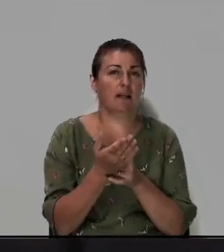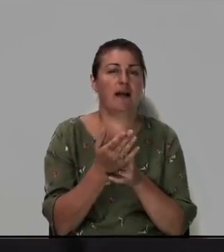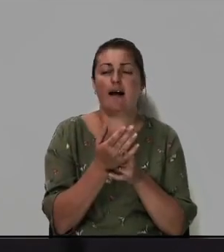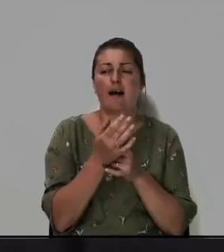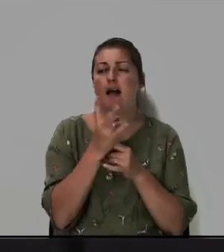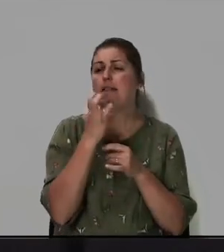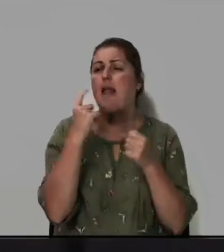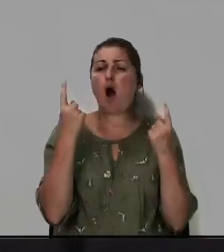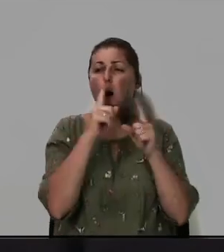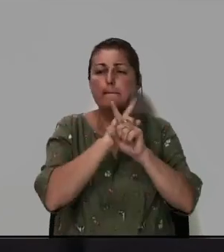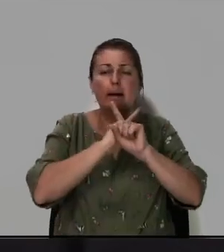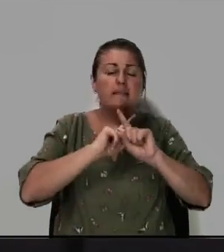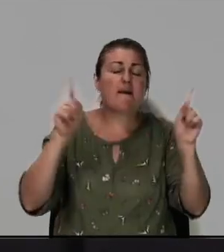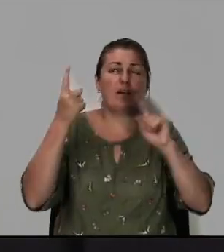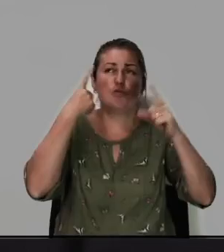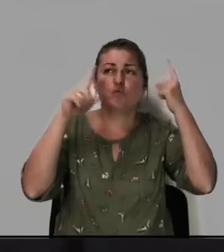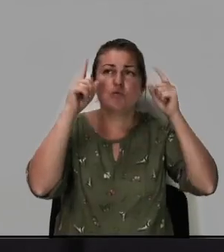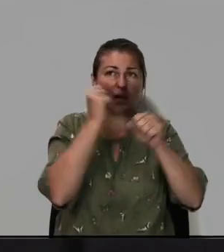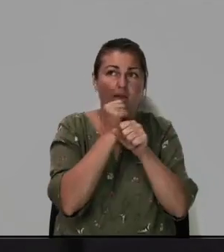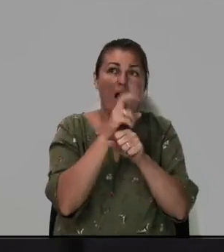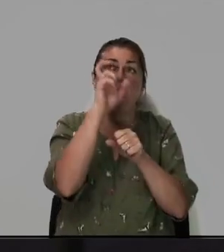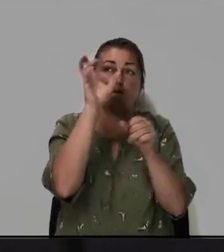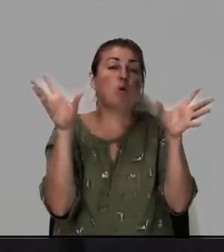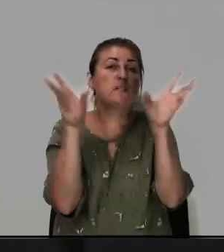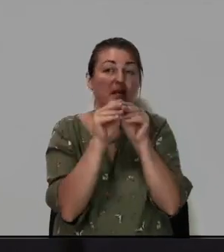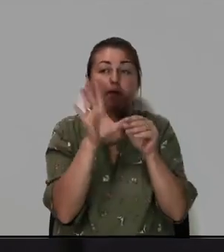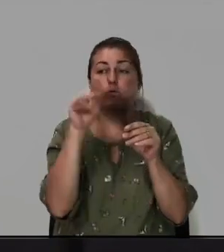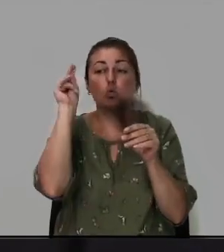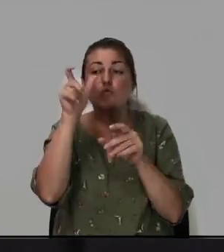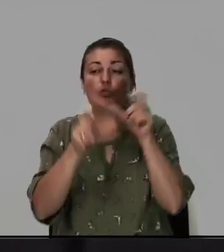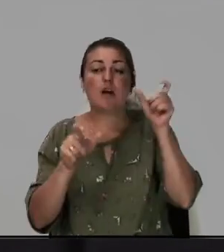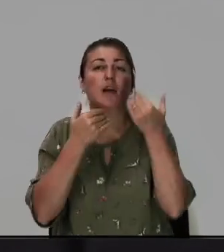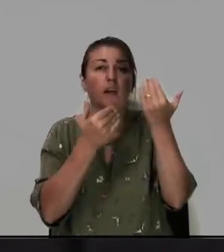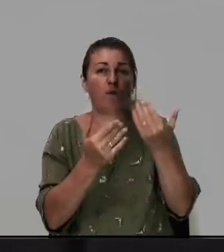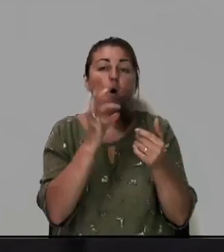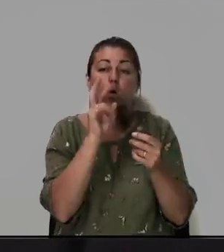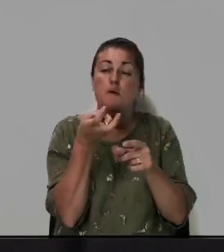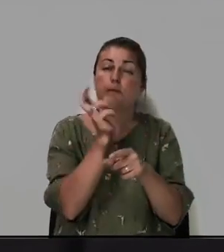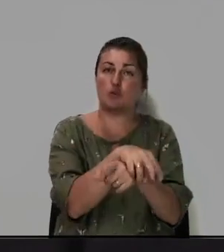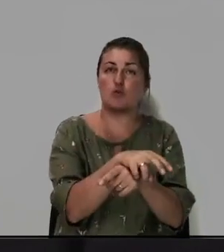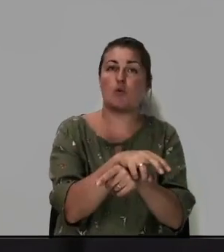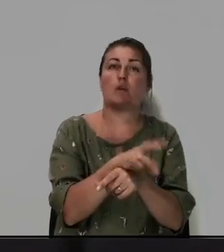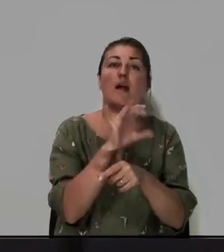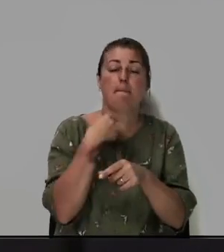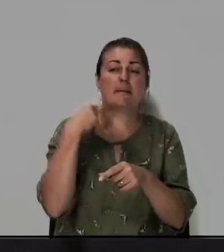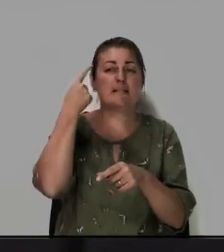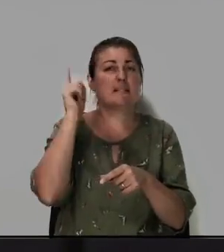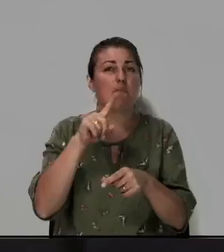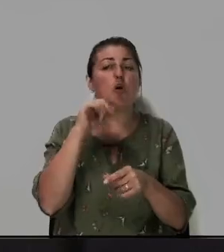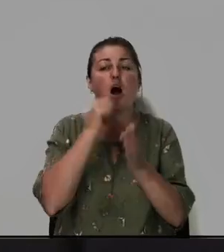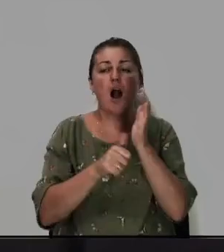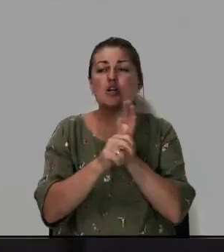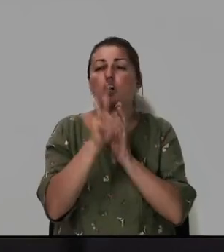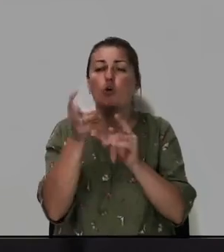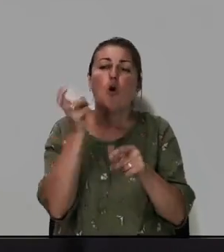необыкновенно творит чудеса и Бог с ним и вот ученики его и он пришел и мы знаем что каждый кто